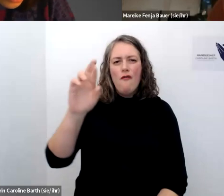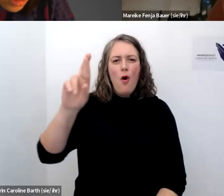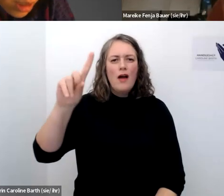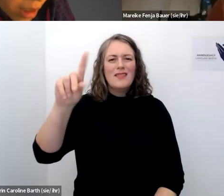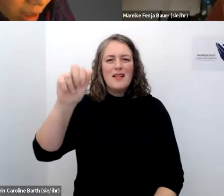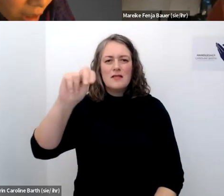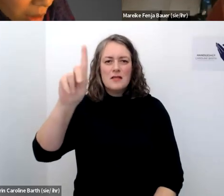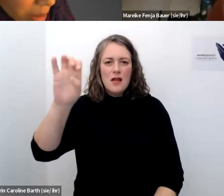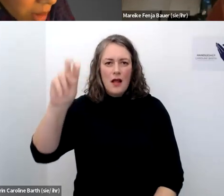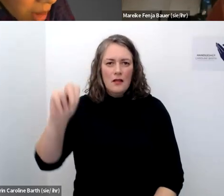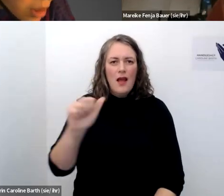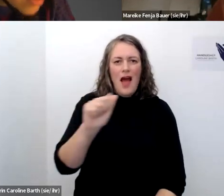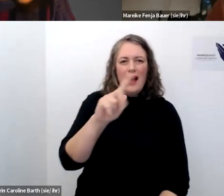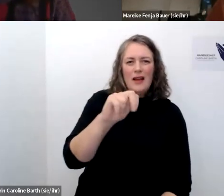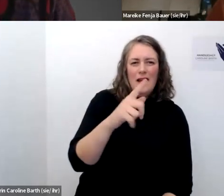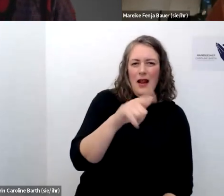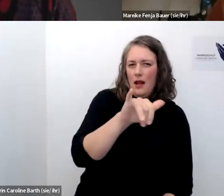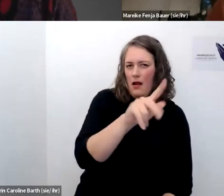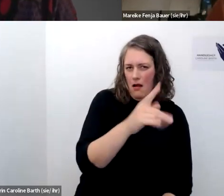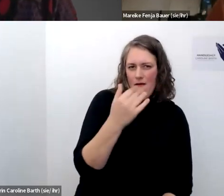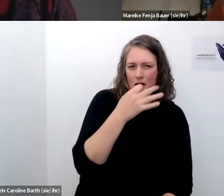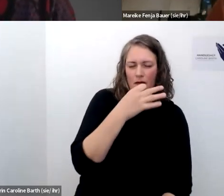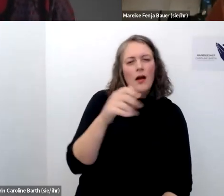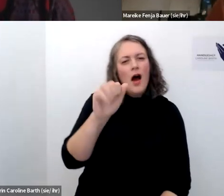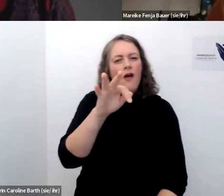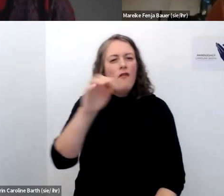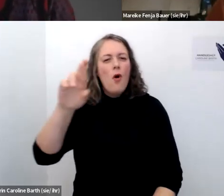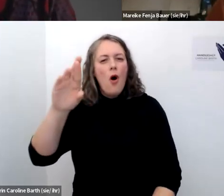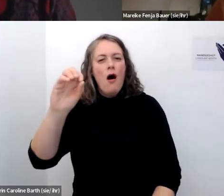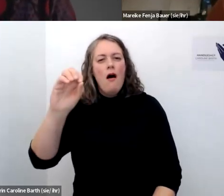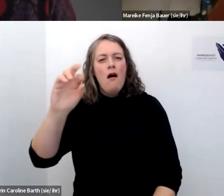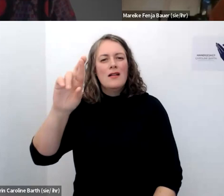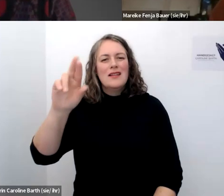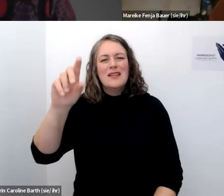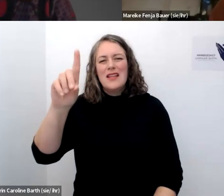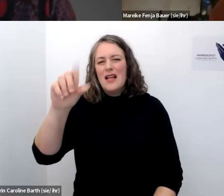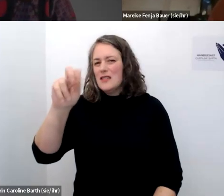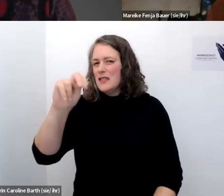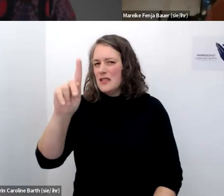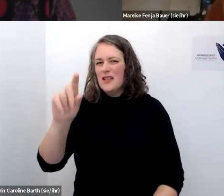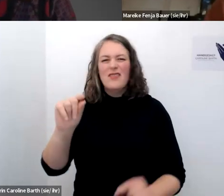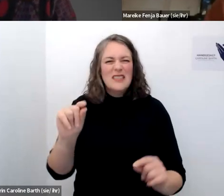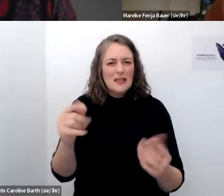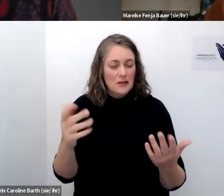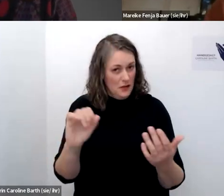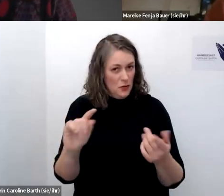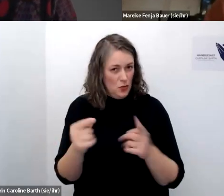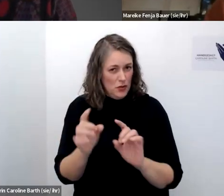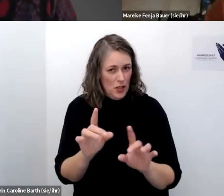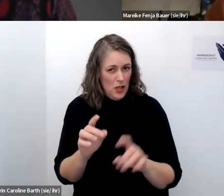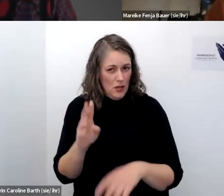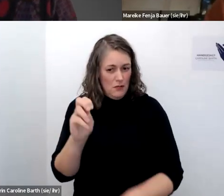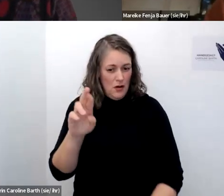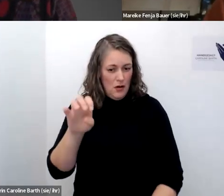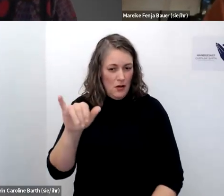angelika glaube ich gefragt genau vielleicht kannst du das noch mal kurz erklären mareika das ist ein